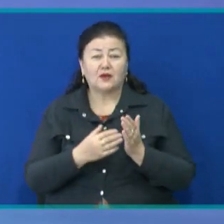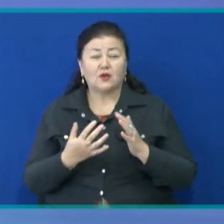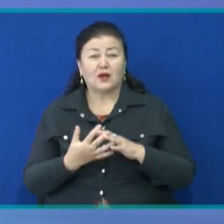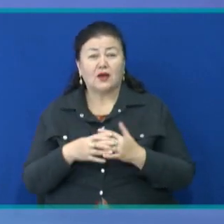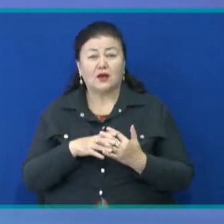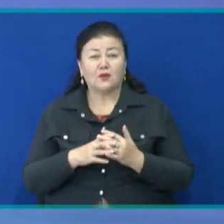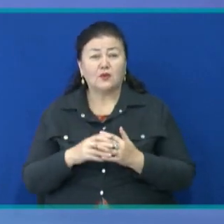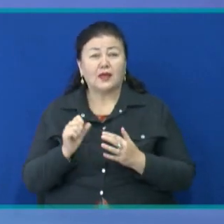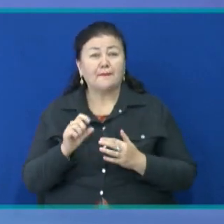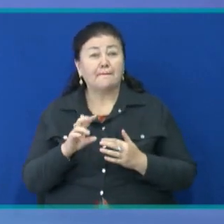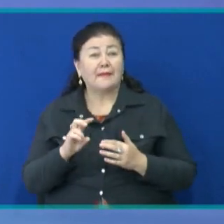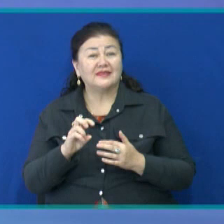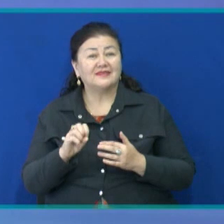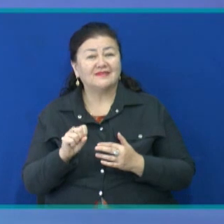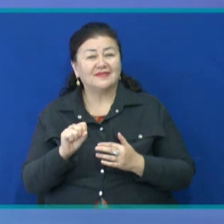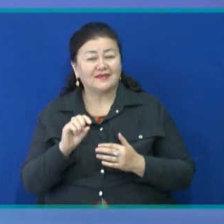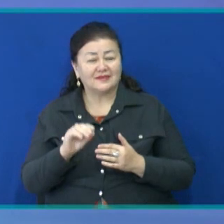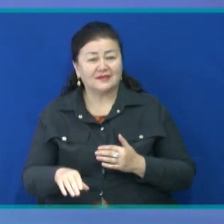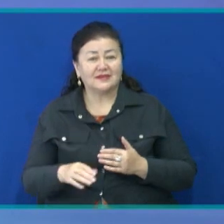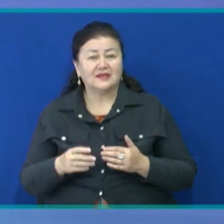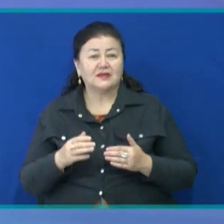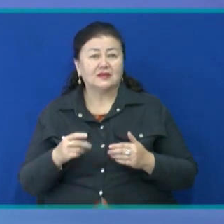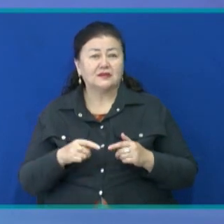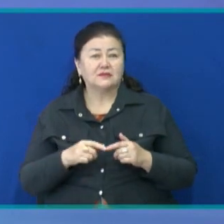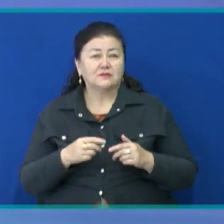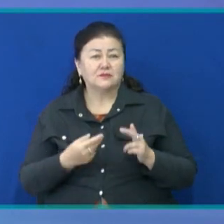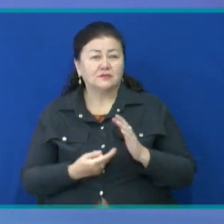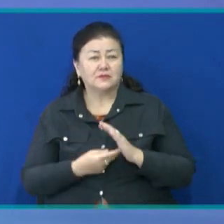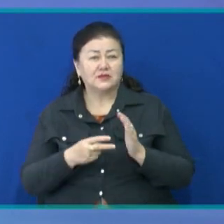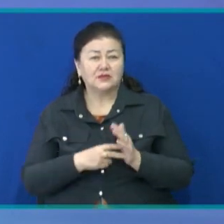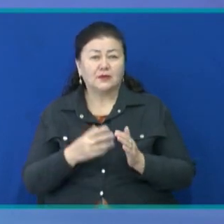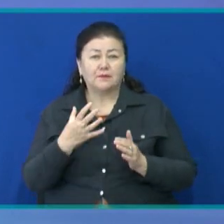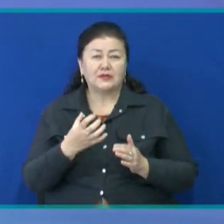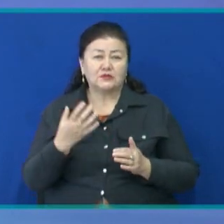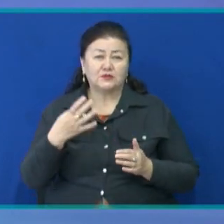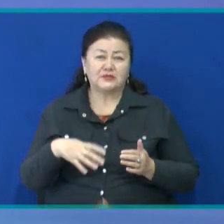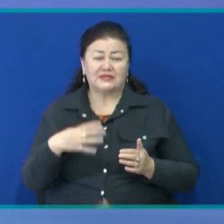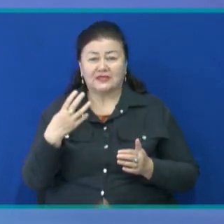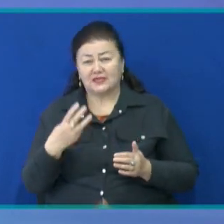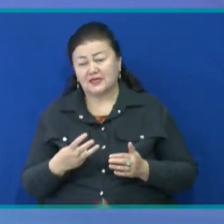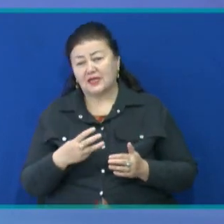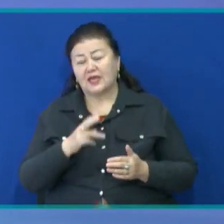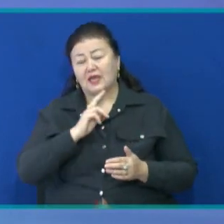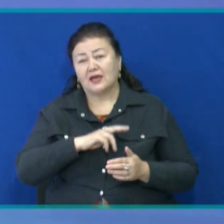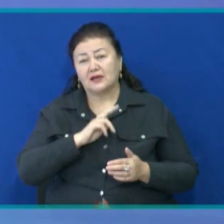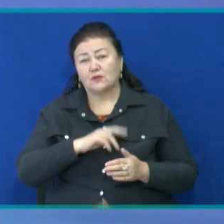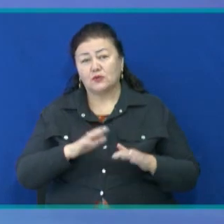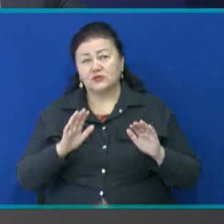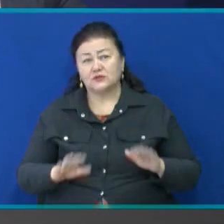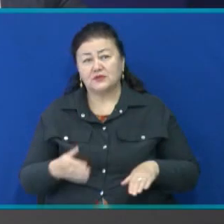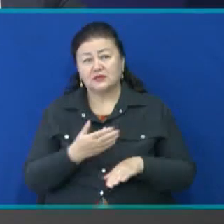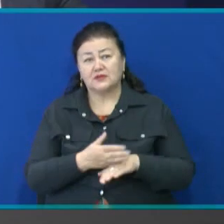выделено 2 миллиарда тенге, на которые планируется создать 535 рабочих мест и выдать 425 микрокредитов.